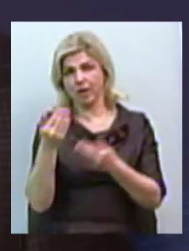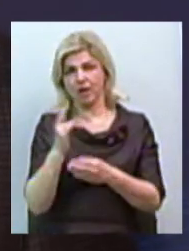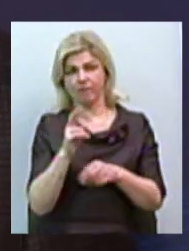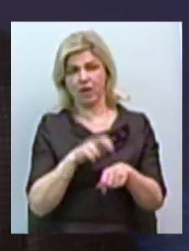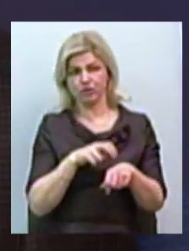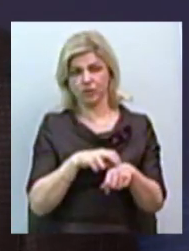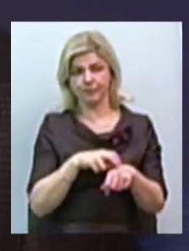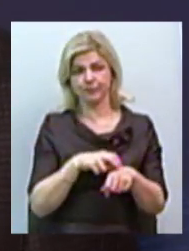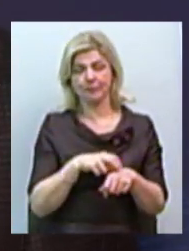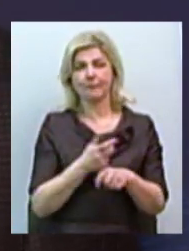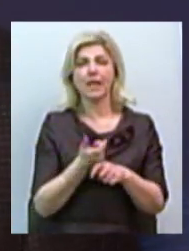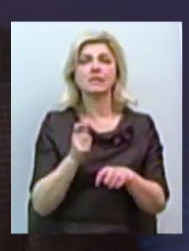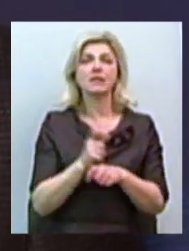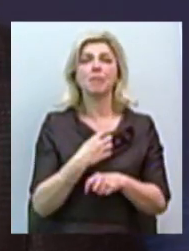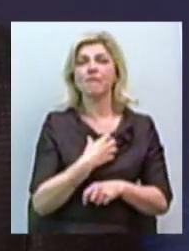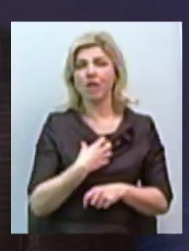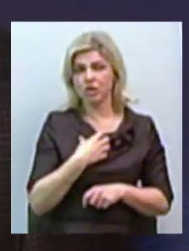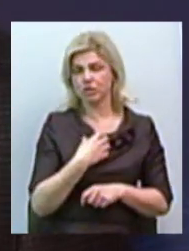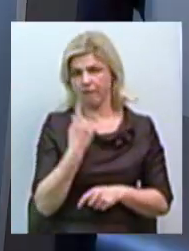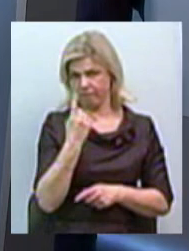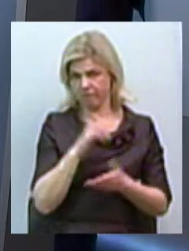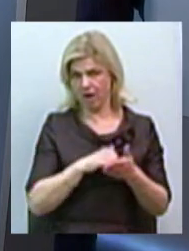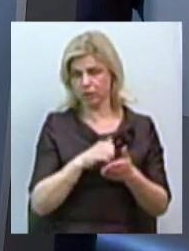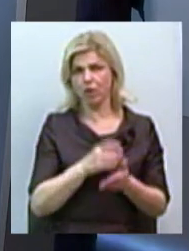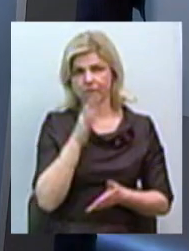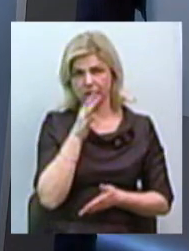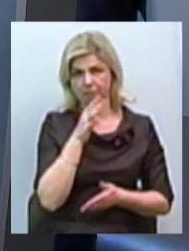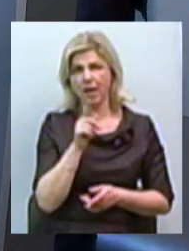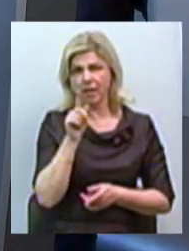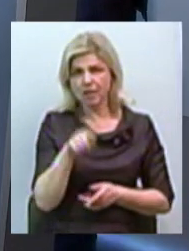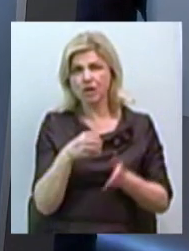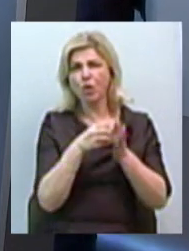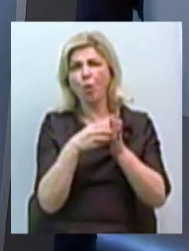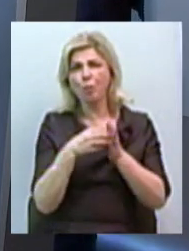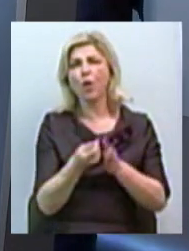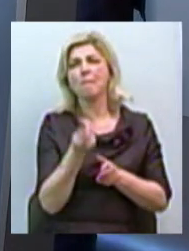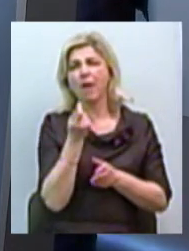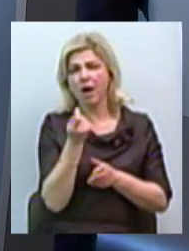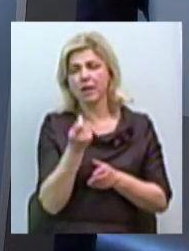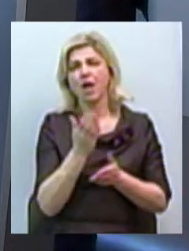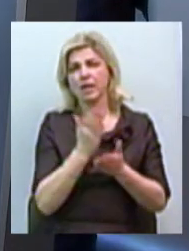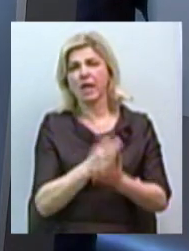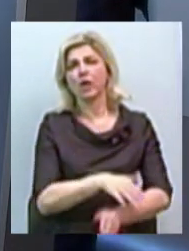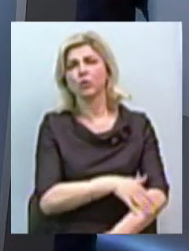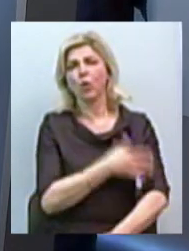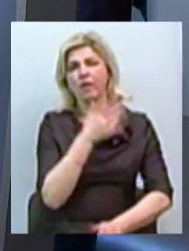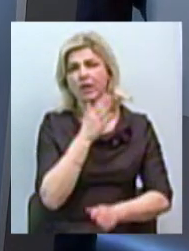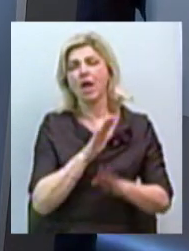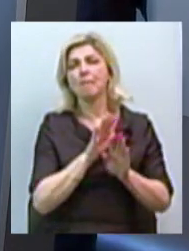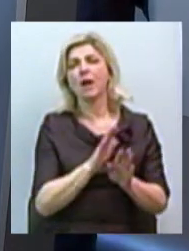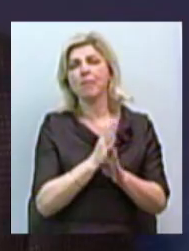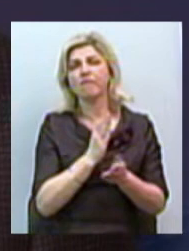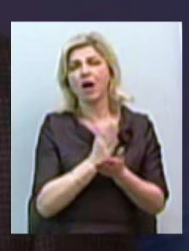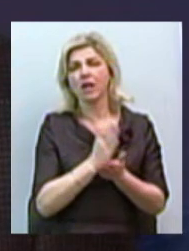значення. Найважній фактор – це час. Навіть при маленьких опухолях буває длительне час пребування її,